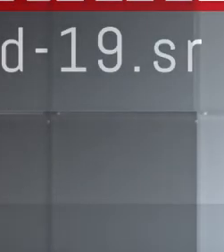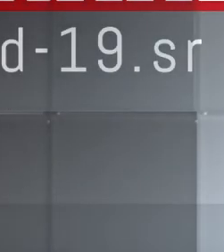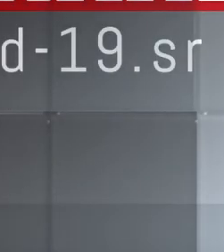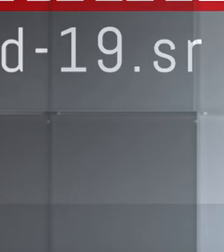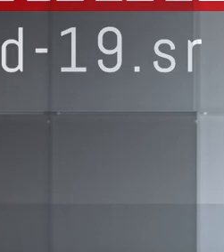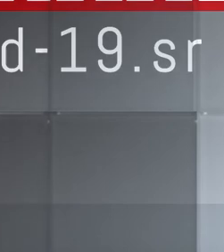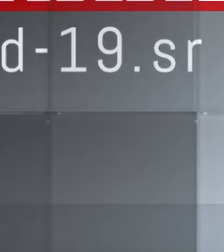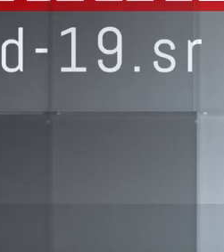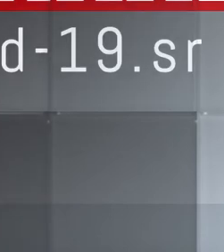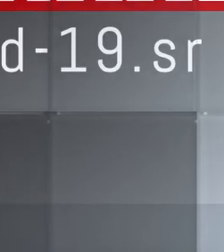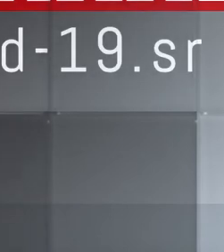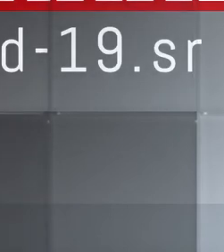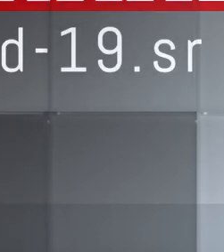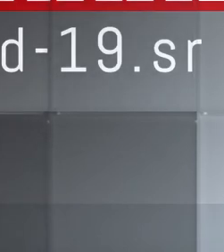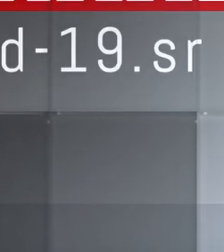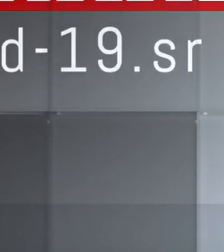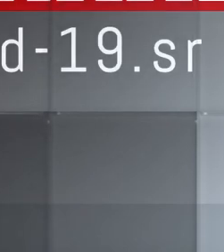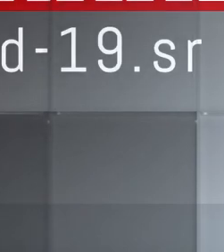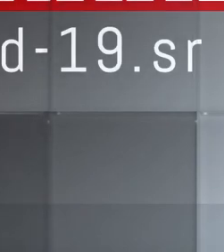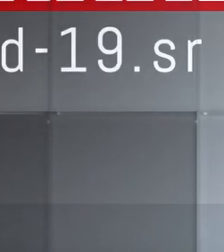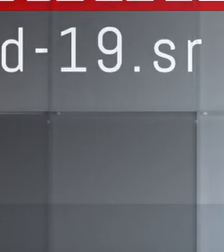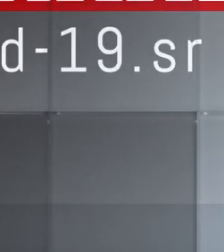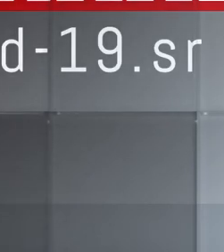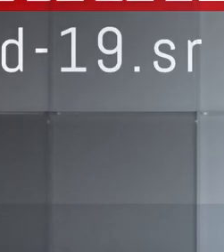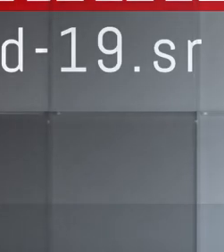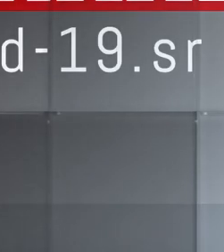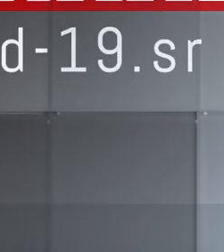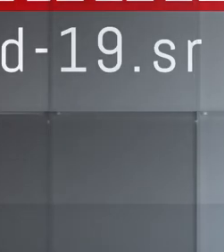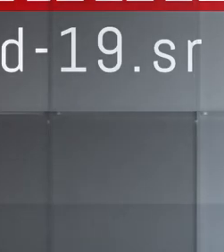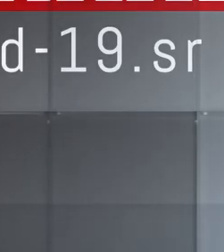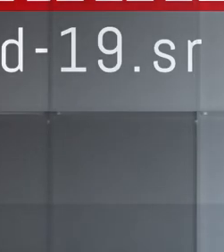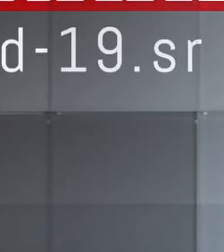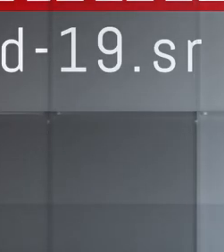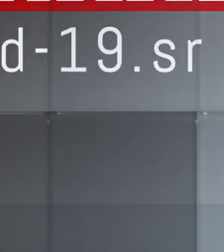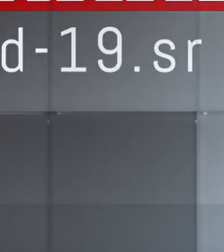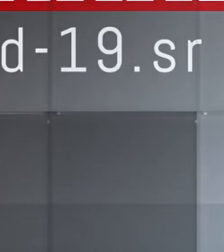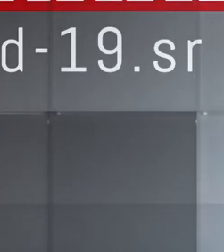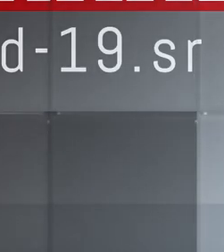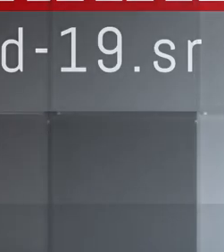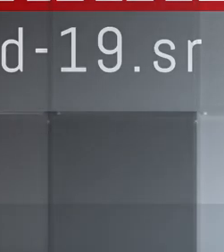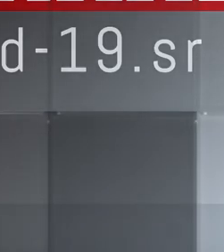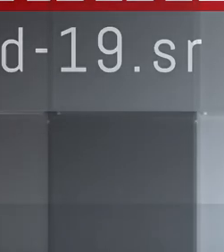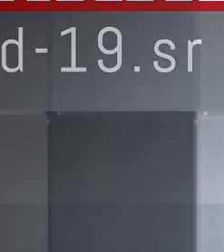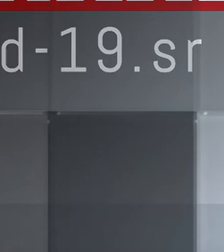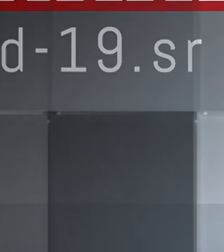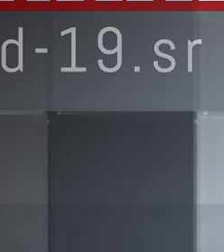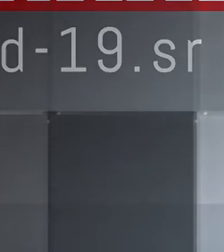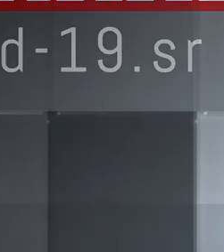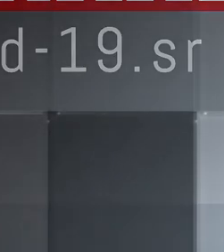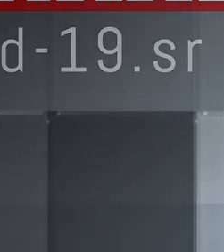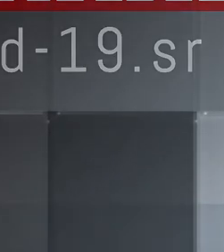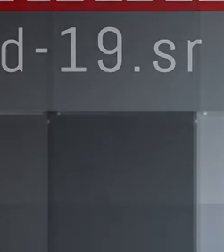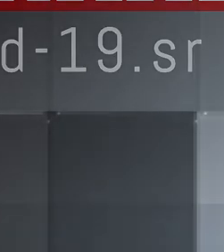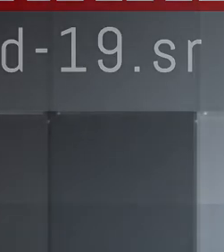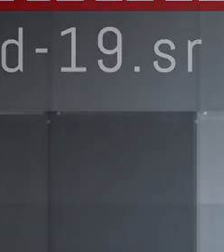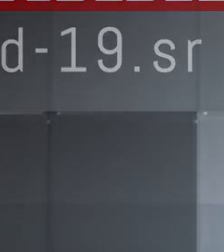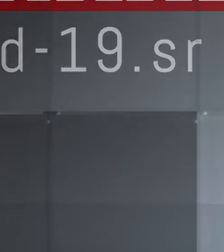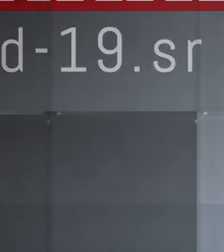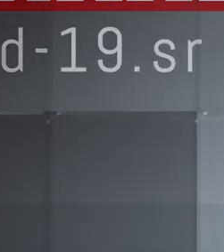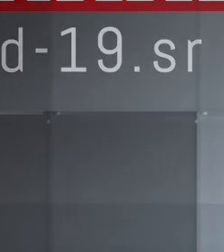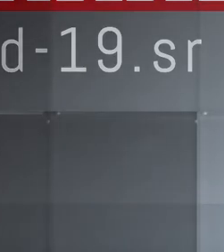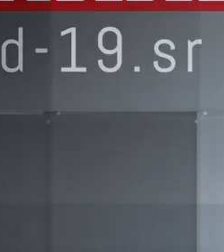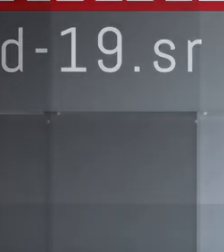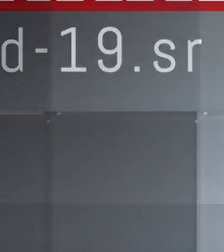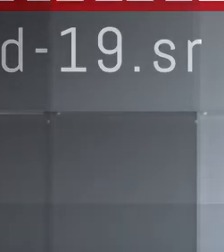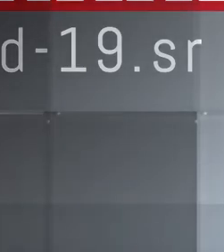Paramaribo alleen en 12 wonen in Wanika. 37 personen worden verpleegd in het ziekenhuis. Op de intensive care unit zijn